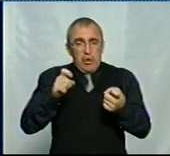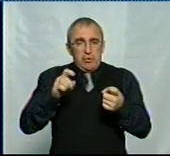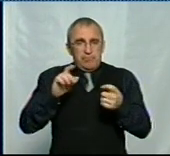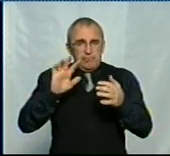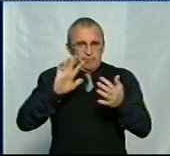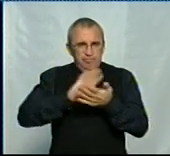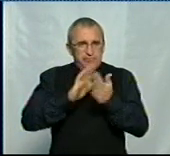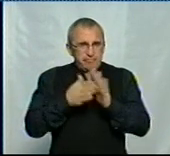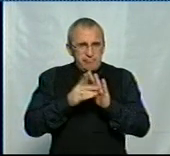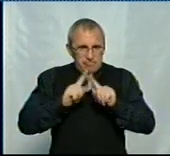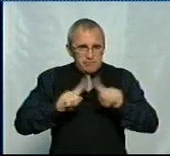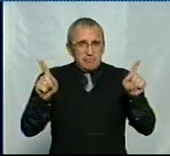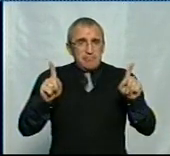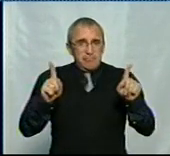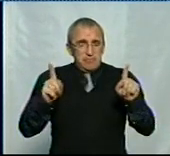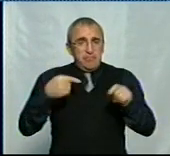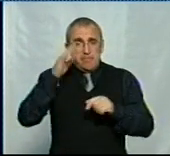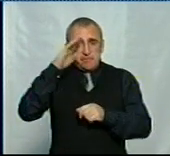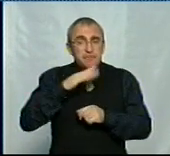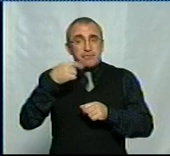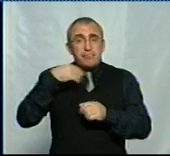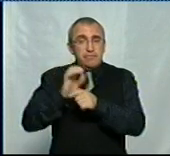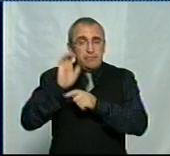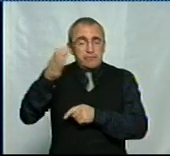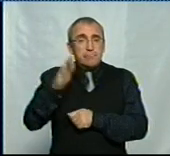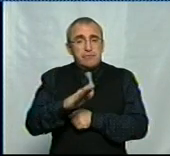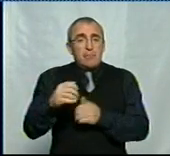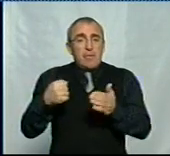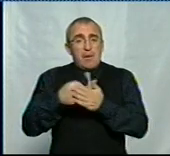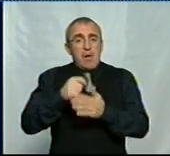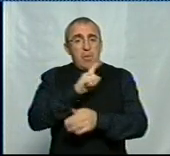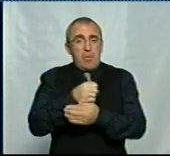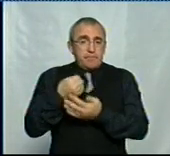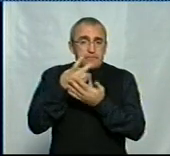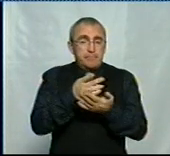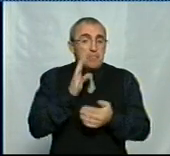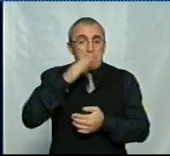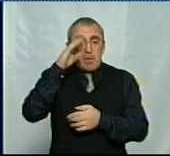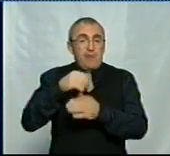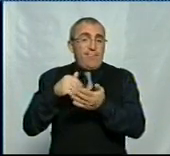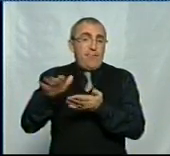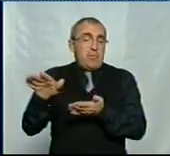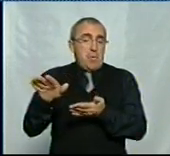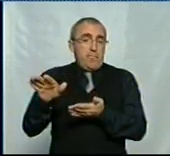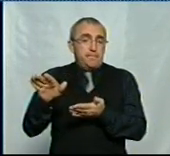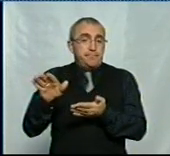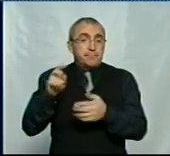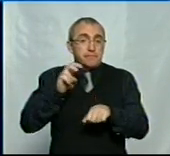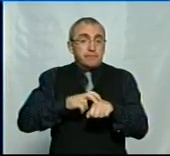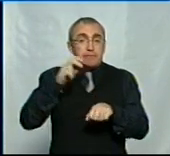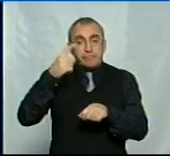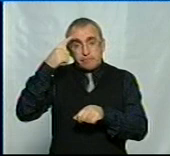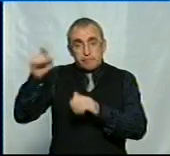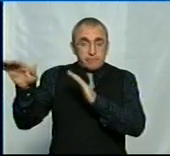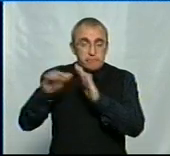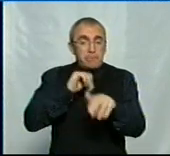ситуація. Тобто він каже батькам, я направляю вашу дитину на госпіталізацію. Батьки відмовляються. Лікар викликає